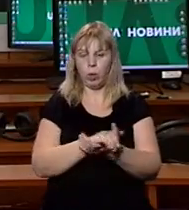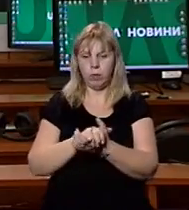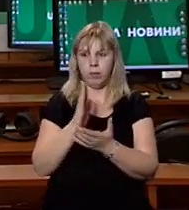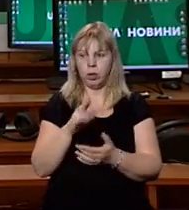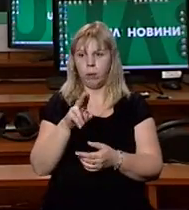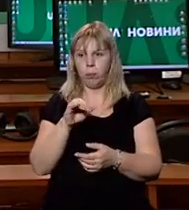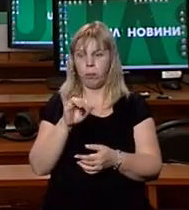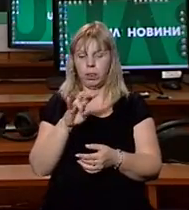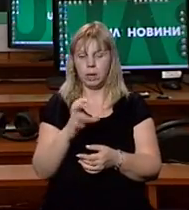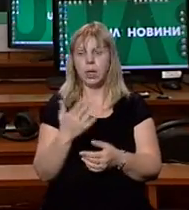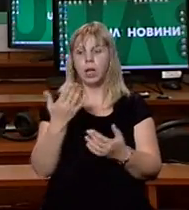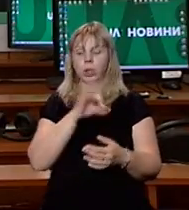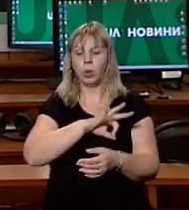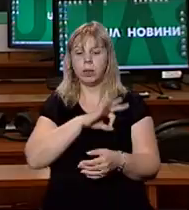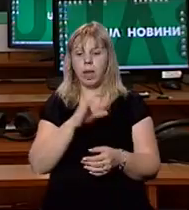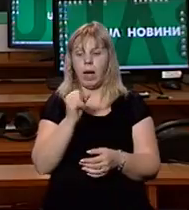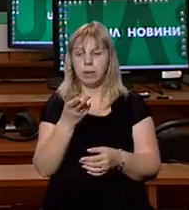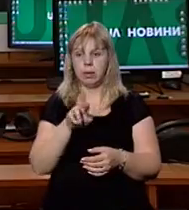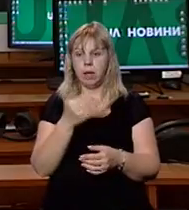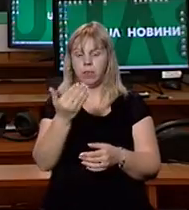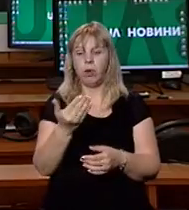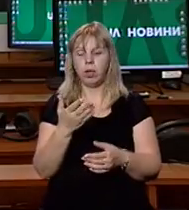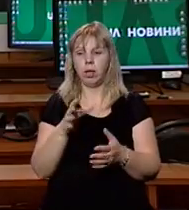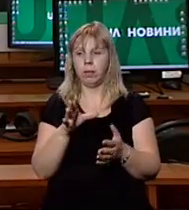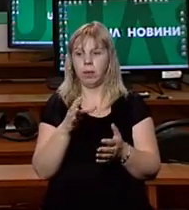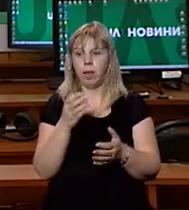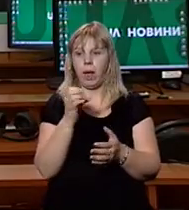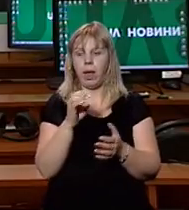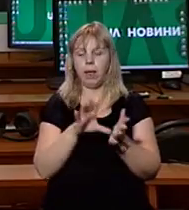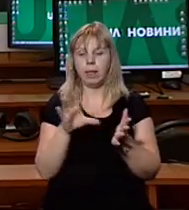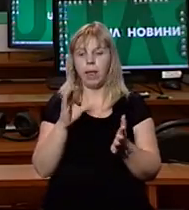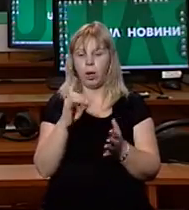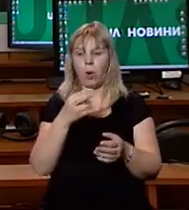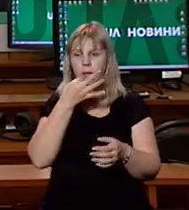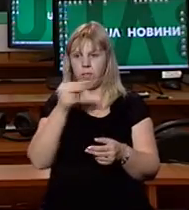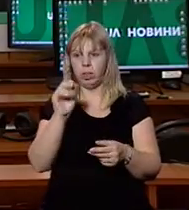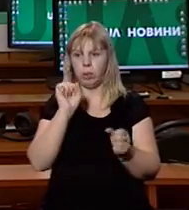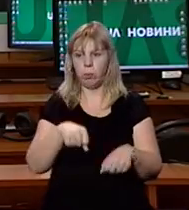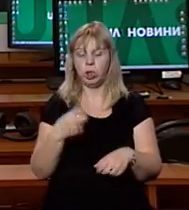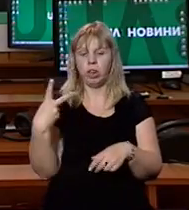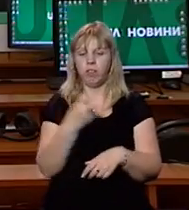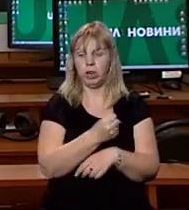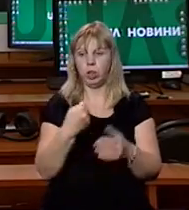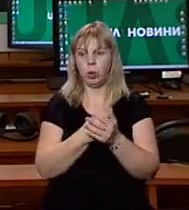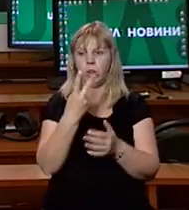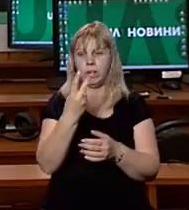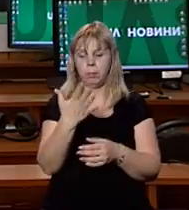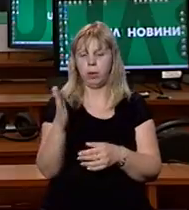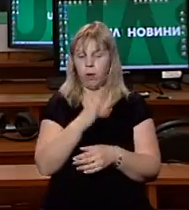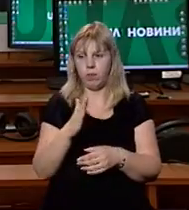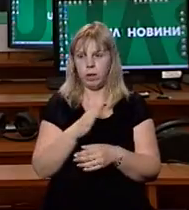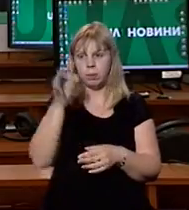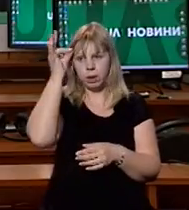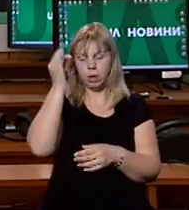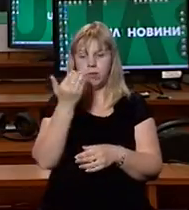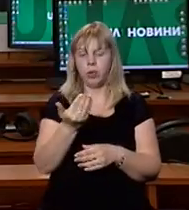Вікторія Томанець. Скористатися акцією «Твоя енергоефективність» можна ще два тижні до 25 вересня.